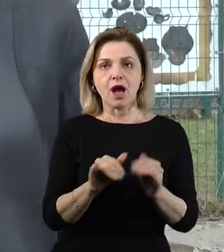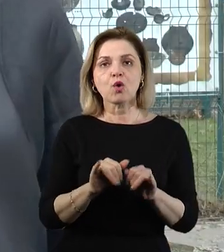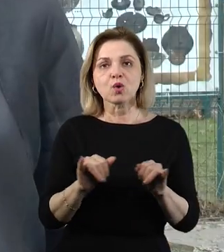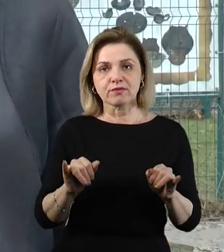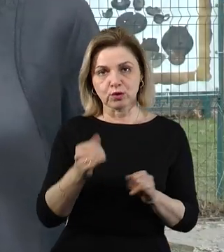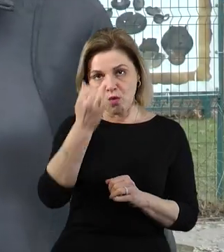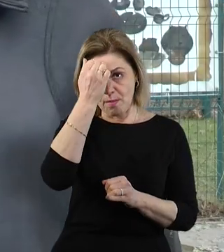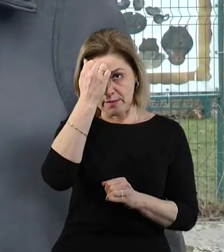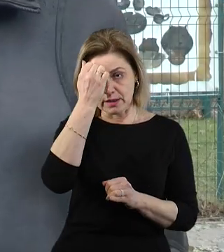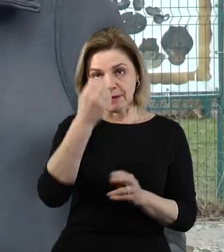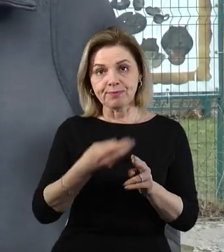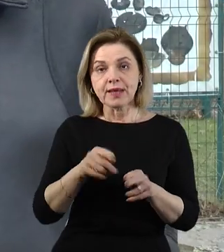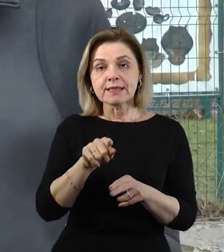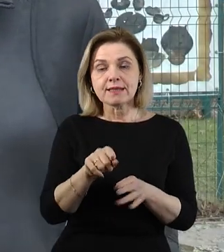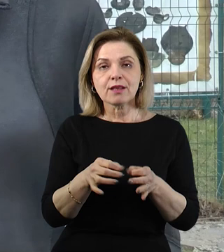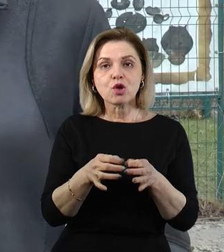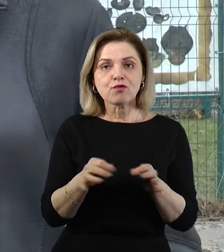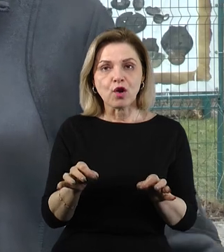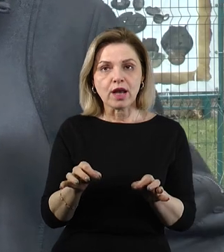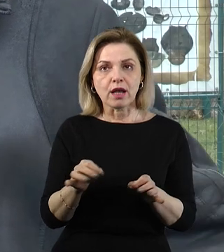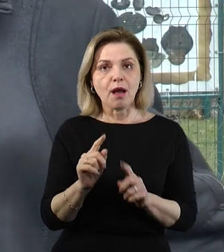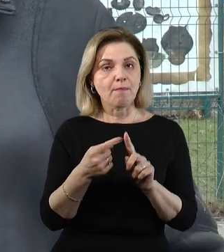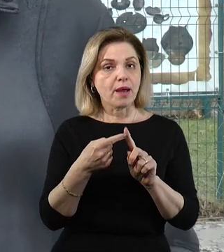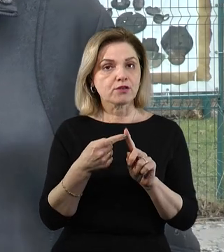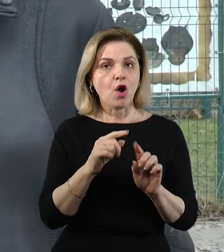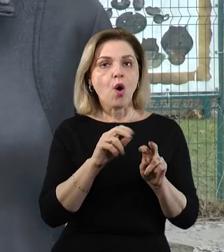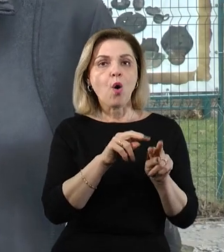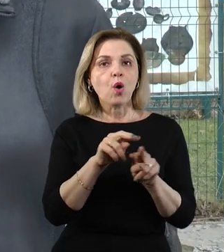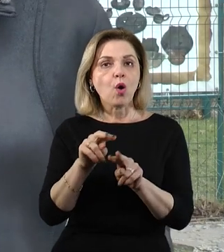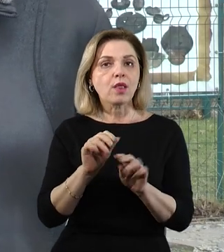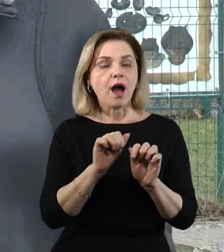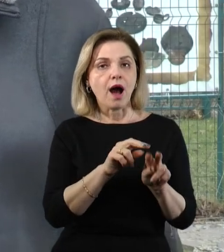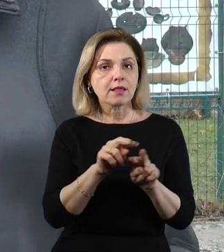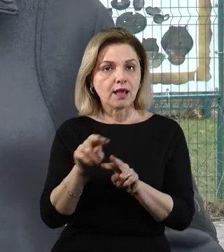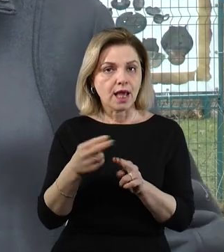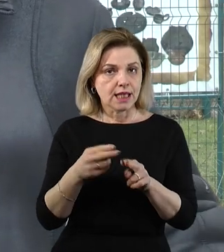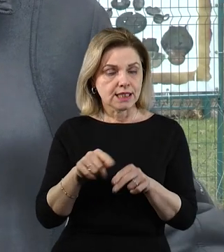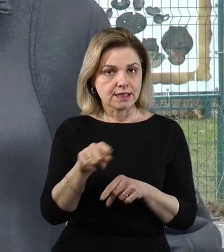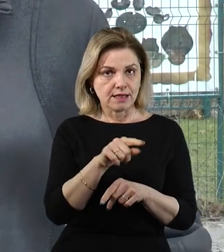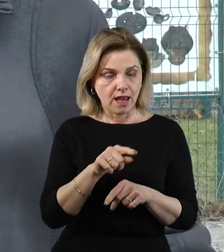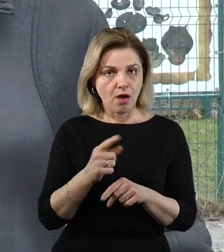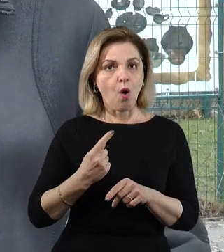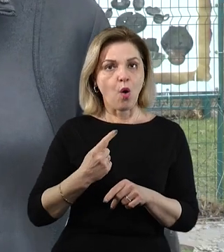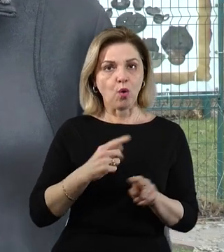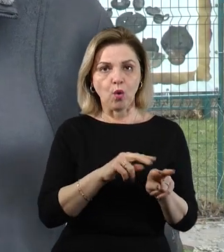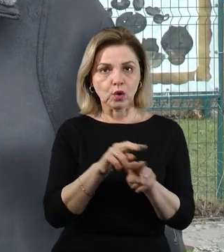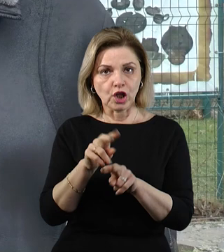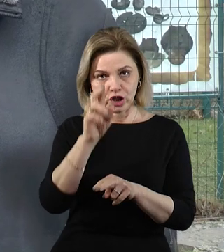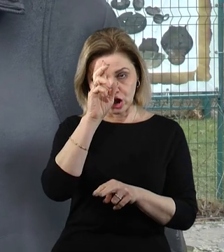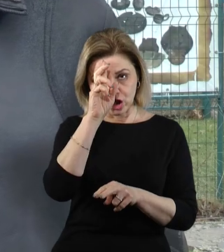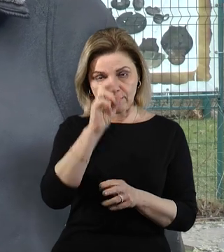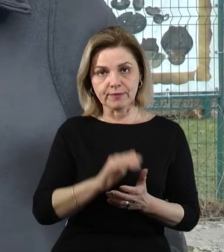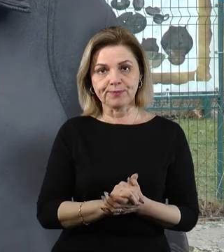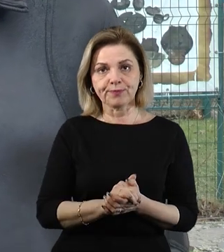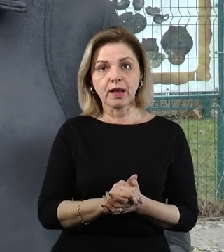'ятки. Це дозволяє, по-перше, охороняти цей об'єкт, тобто він знаходиться під охороною